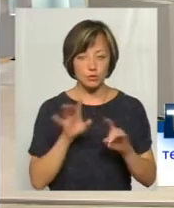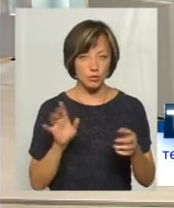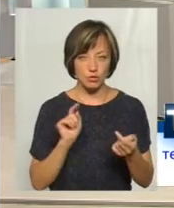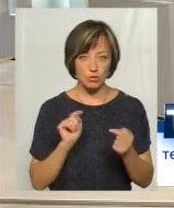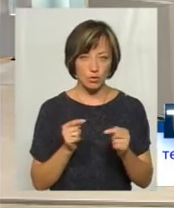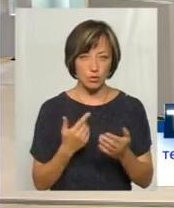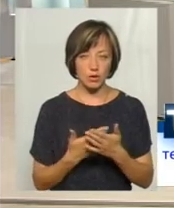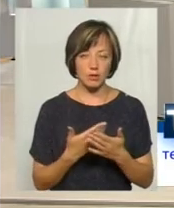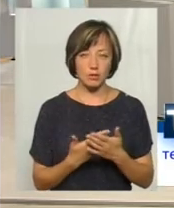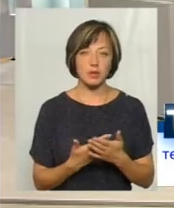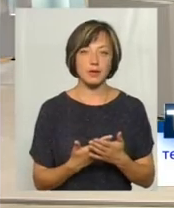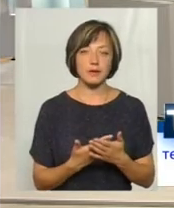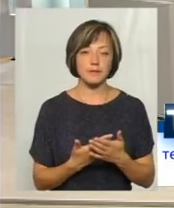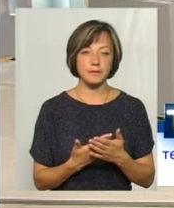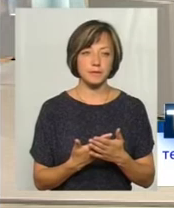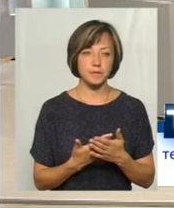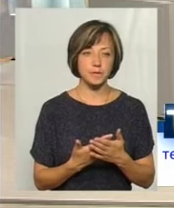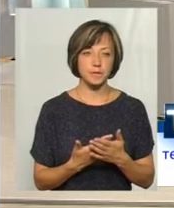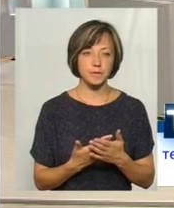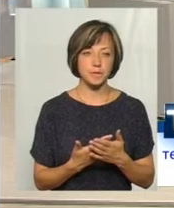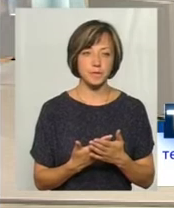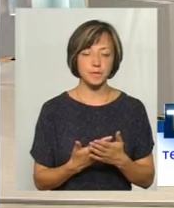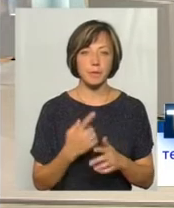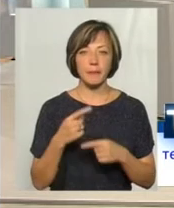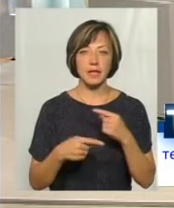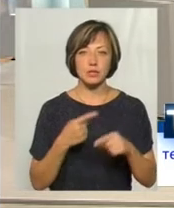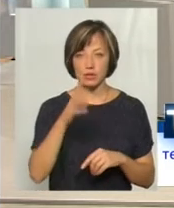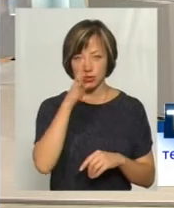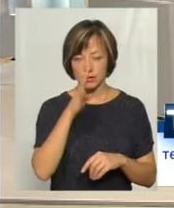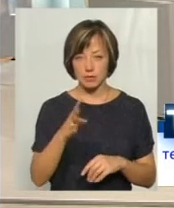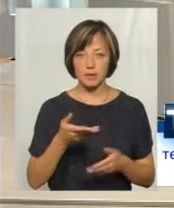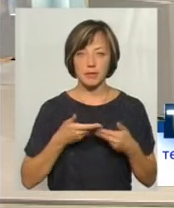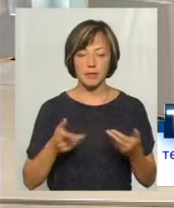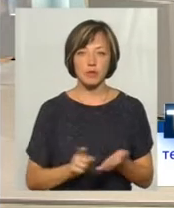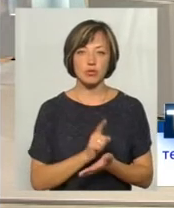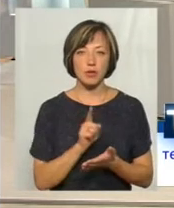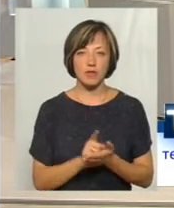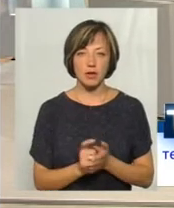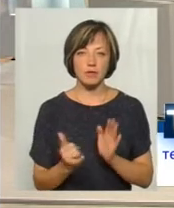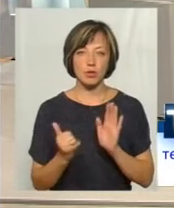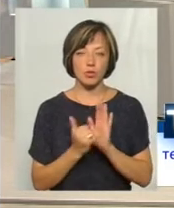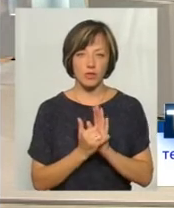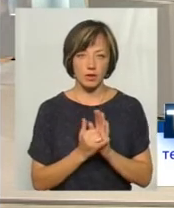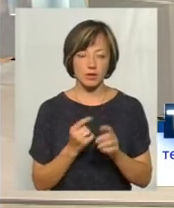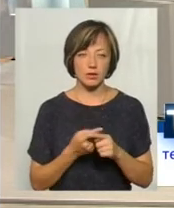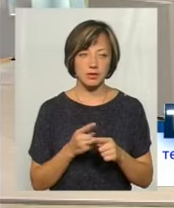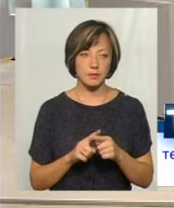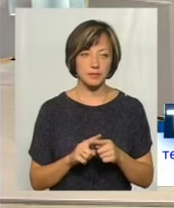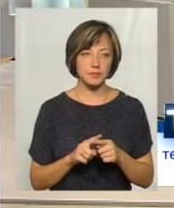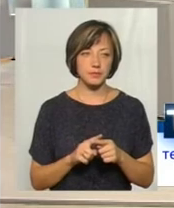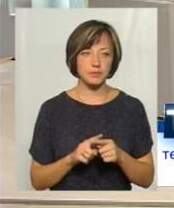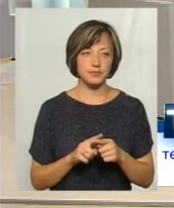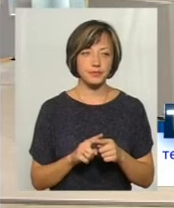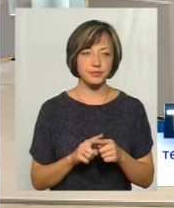казати встановлювати, ні-ні, тому через 4 місяці ми зобов'язані встановити їх вчильниками. Скажіть, будь